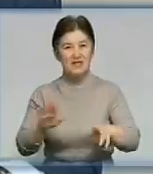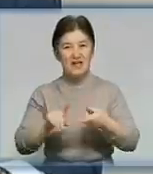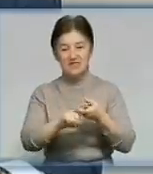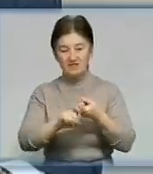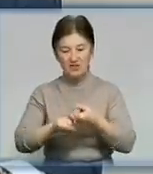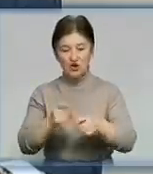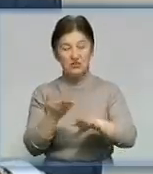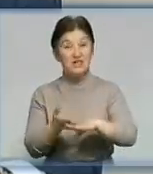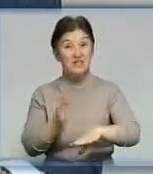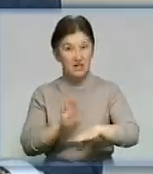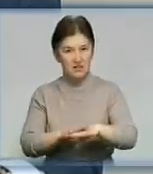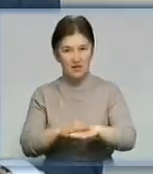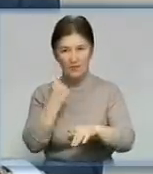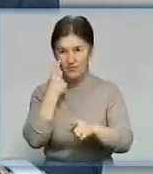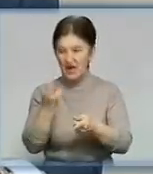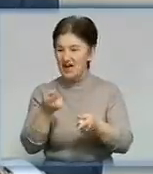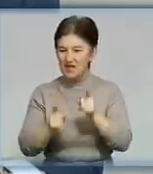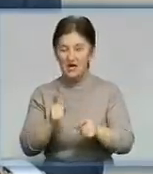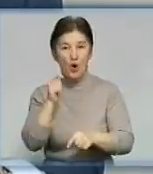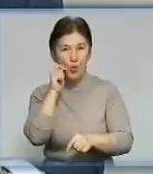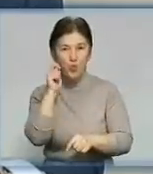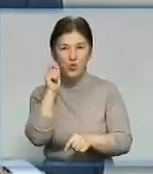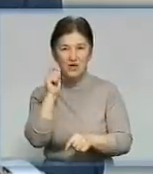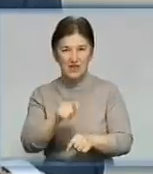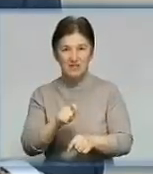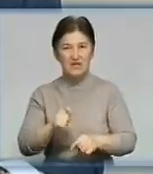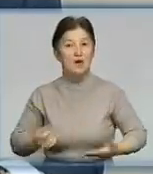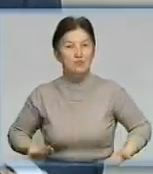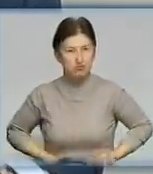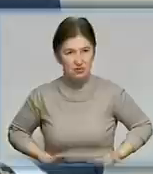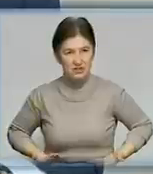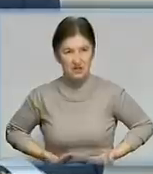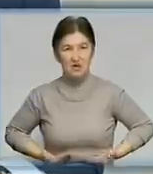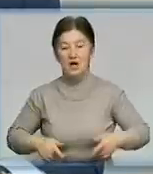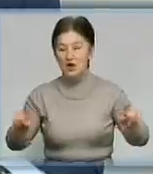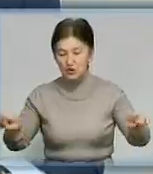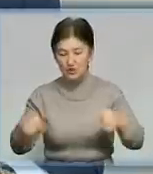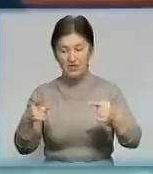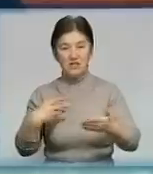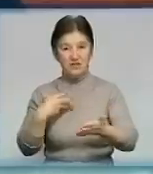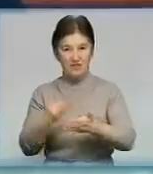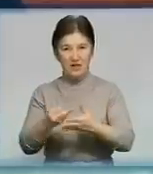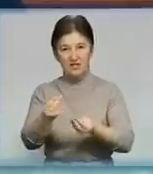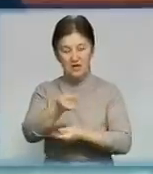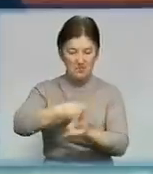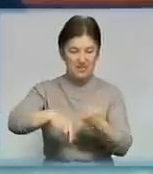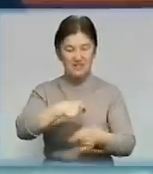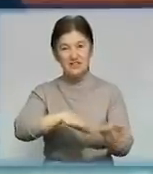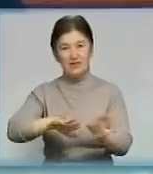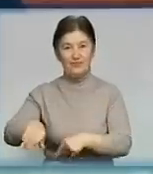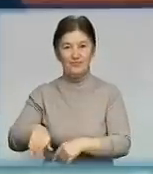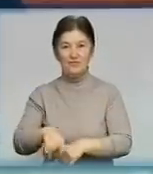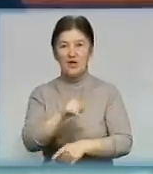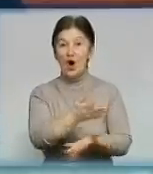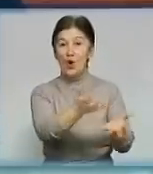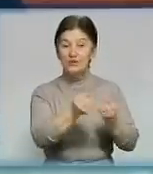складні реалії українського буття, створити власний бізнес. Отримати 50, а то і